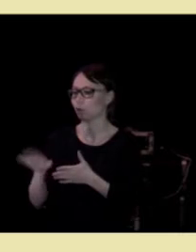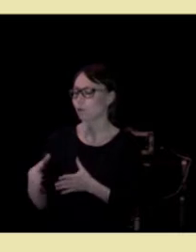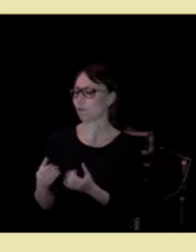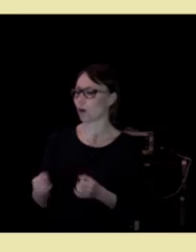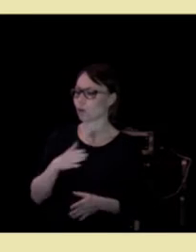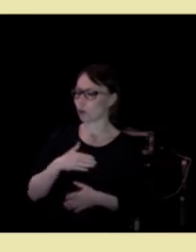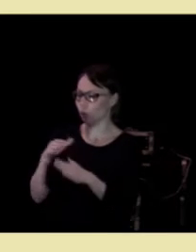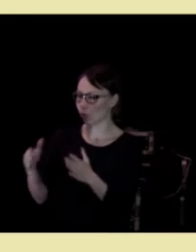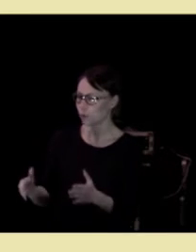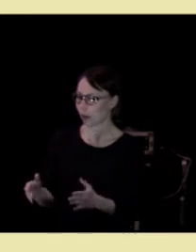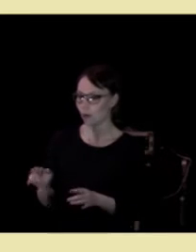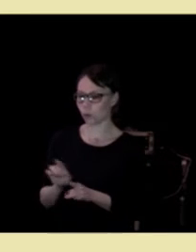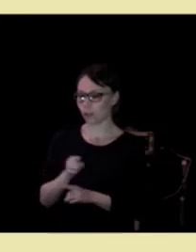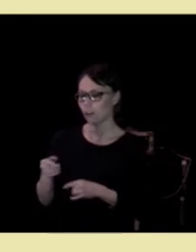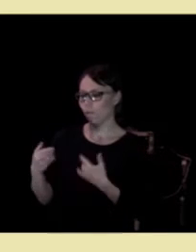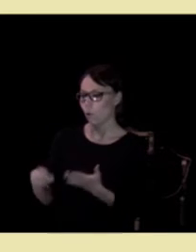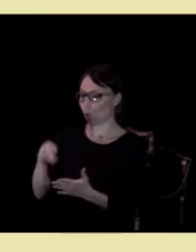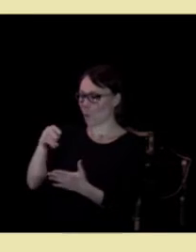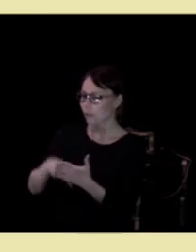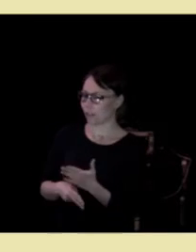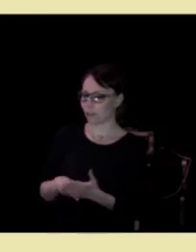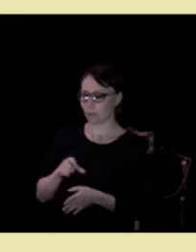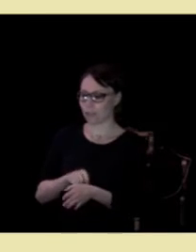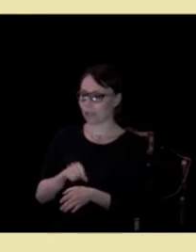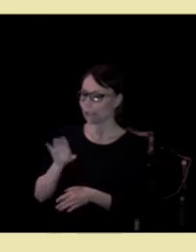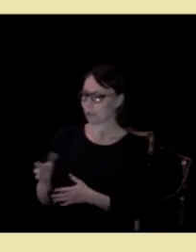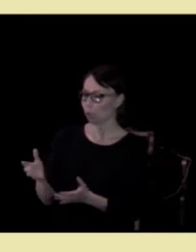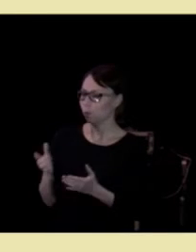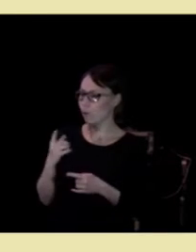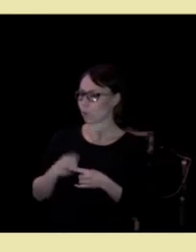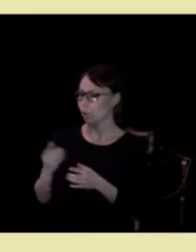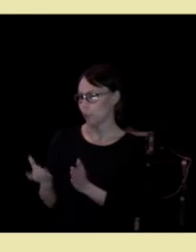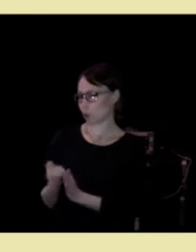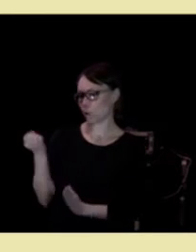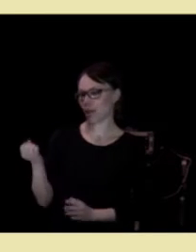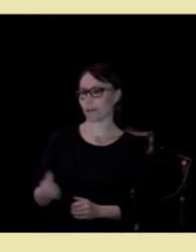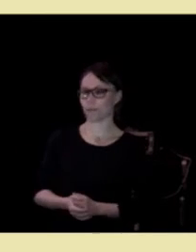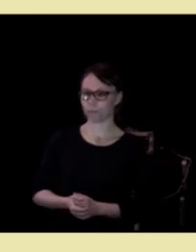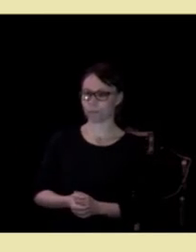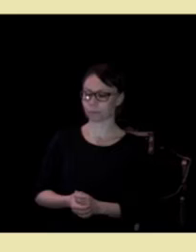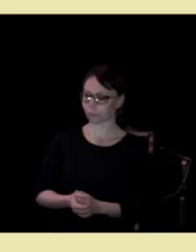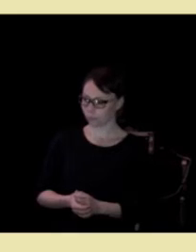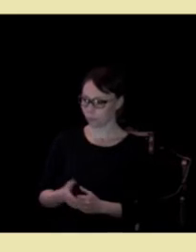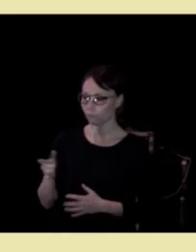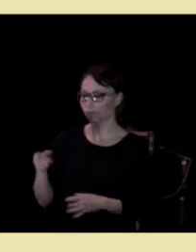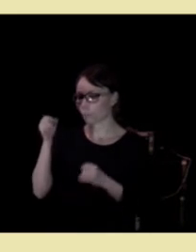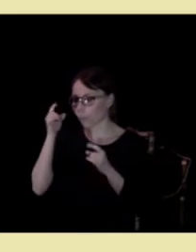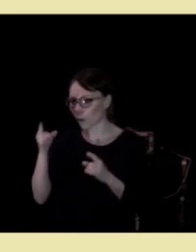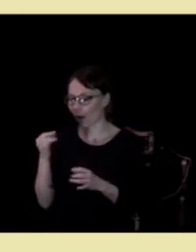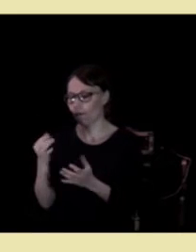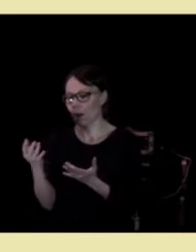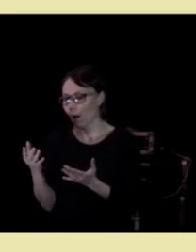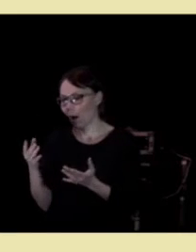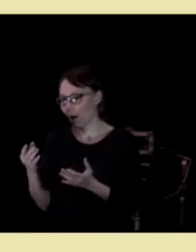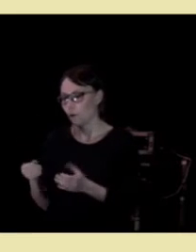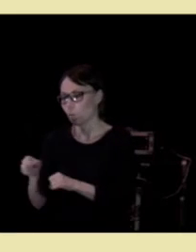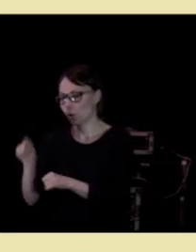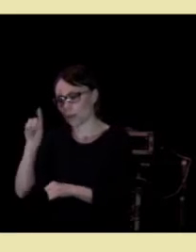Sånn får de oversikter over pasientens behov og ressurser. Sånn finner de ut hva kommunen kan bidra med.